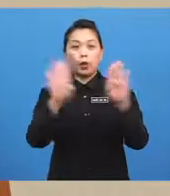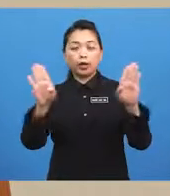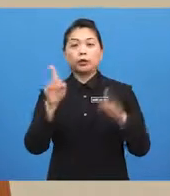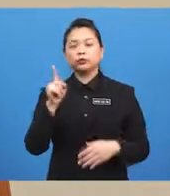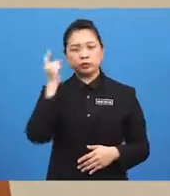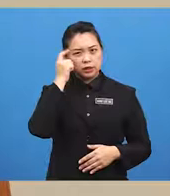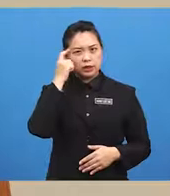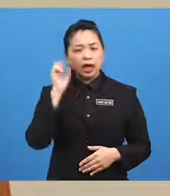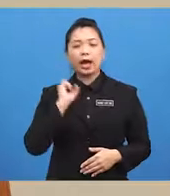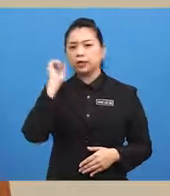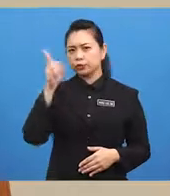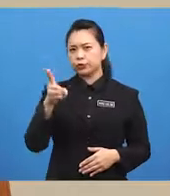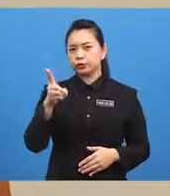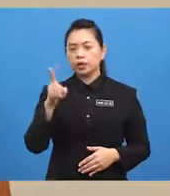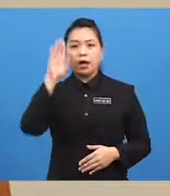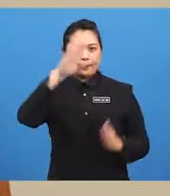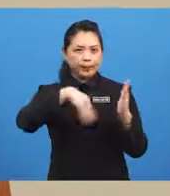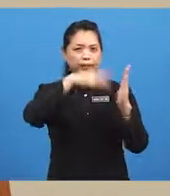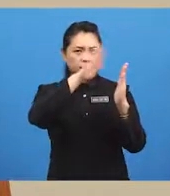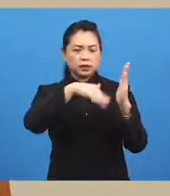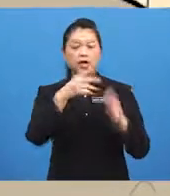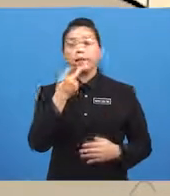should paint it pink or purple?